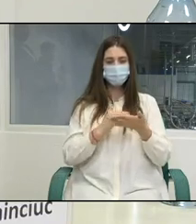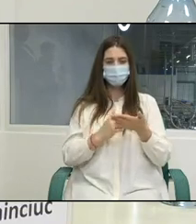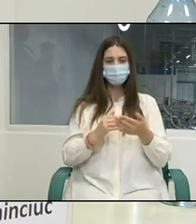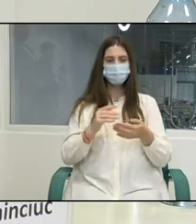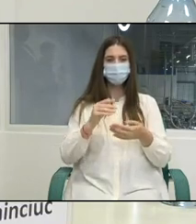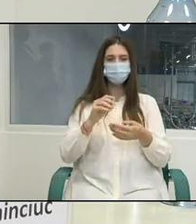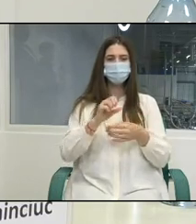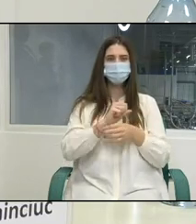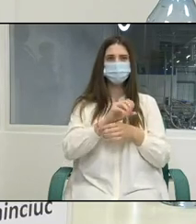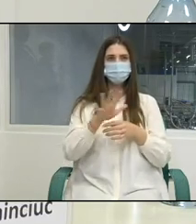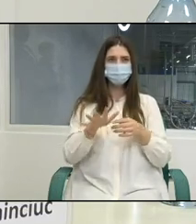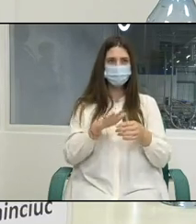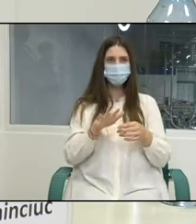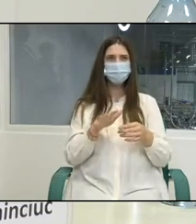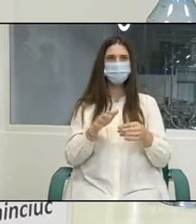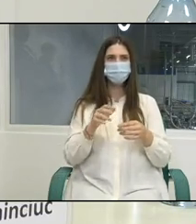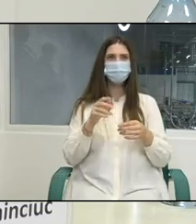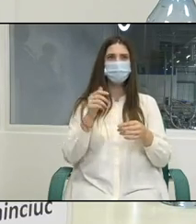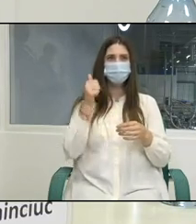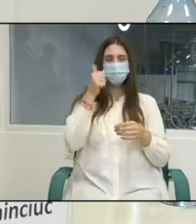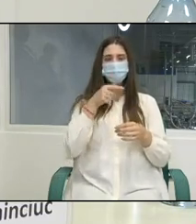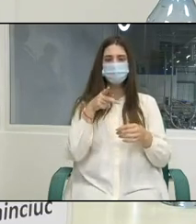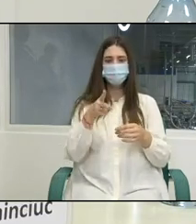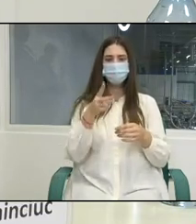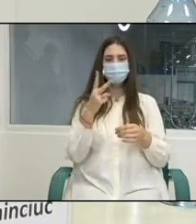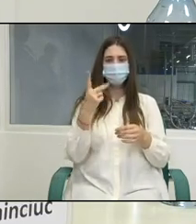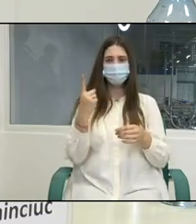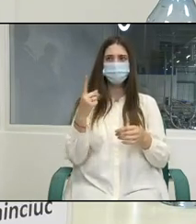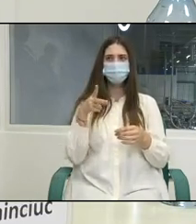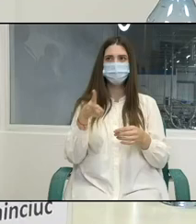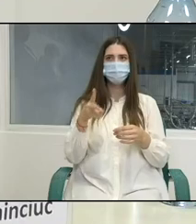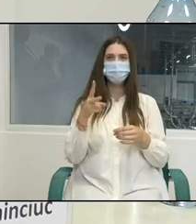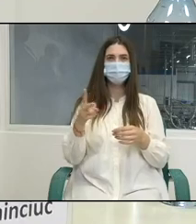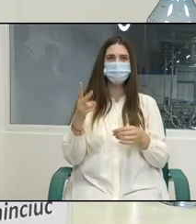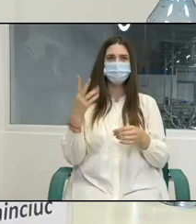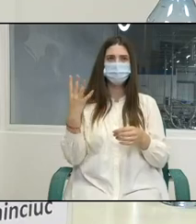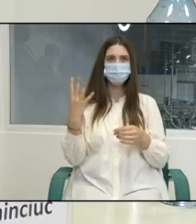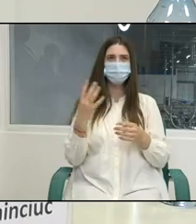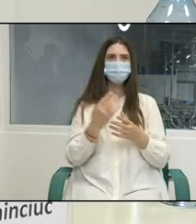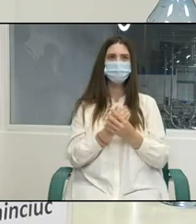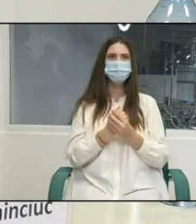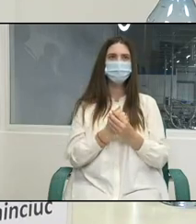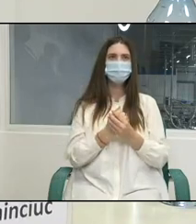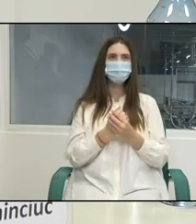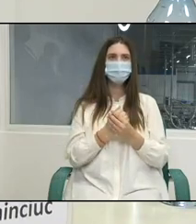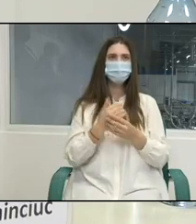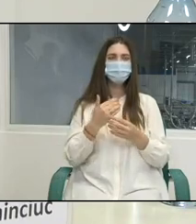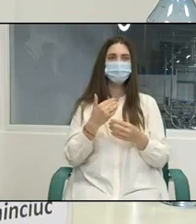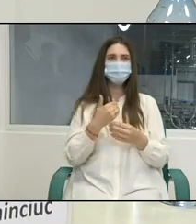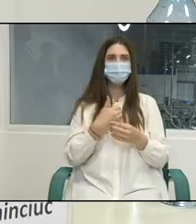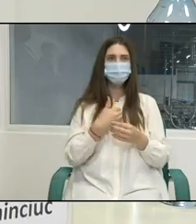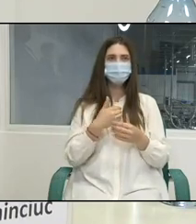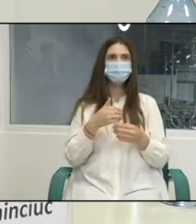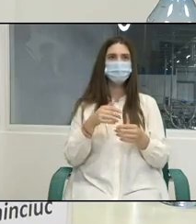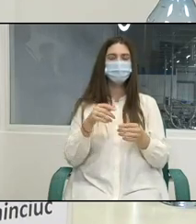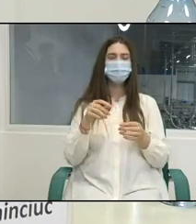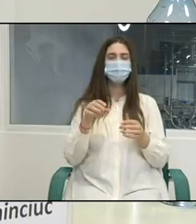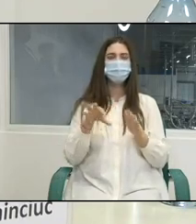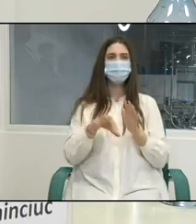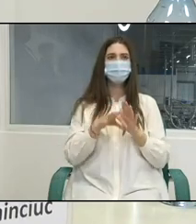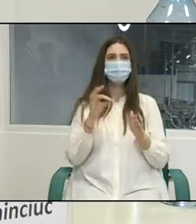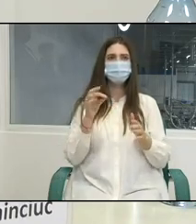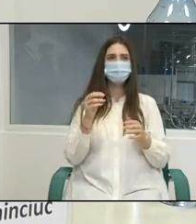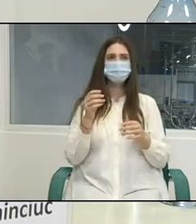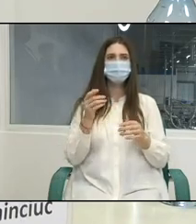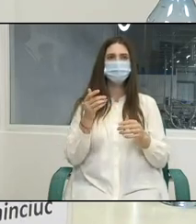decentă pentru anii 2021-2024 a fost elaborat cu participare în mijlocită a partenerilor sociali,